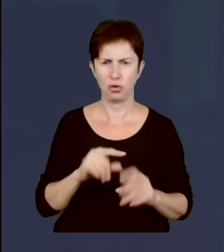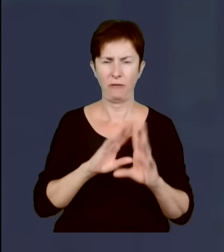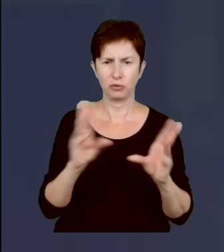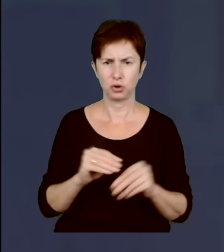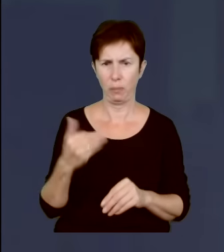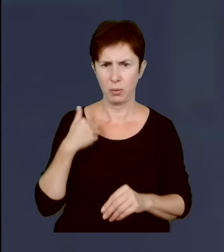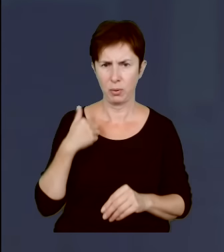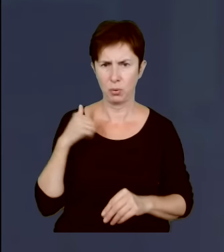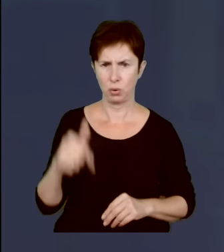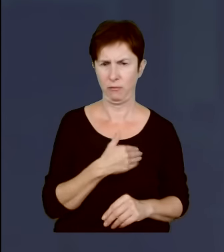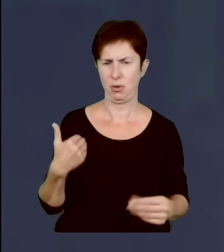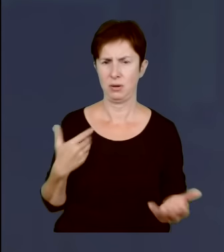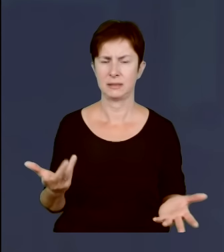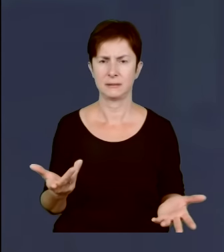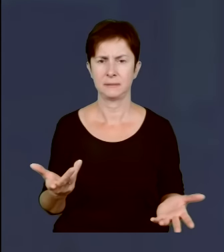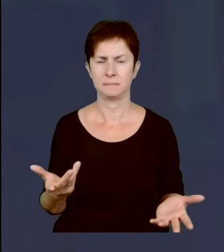Zubożenie,